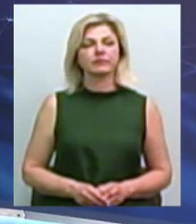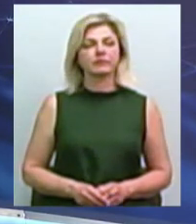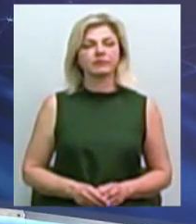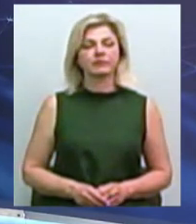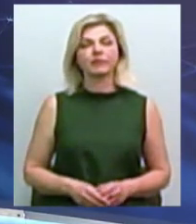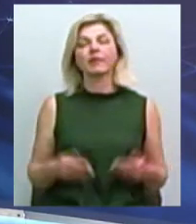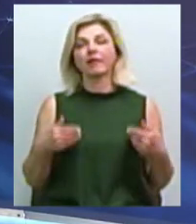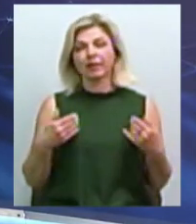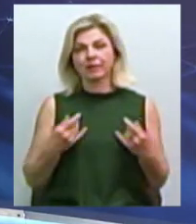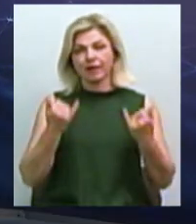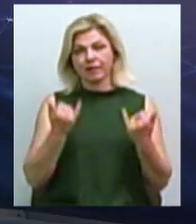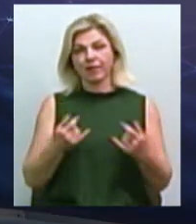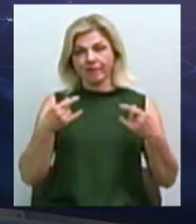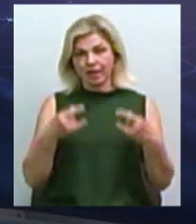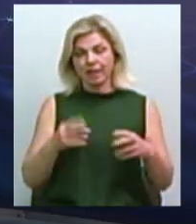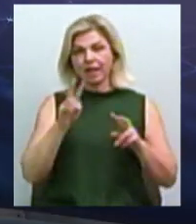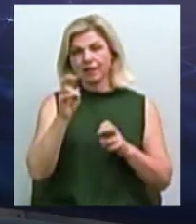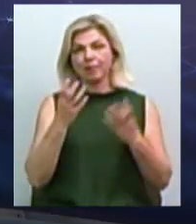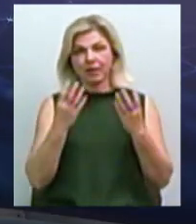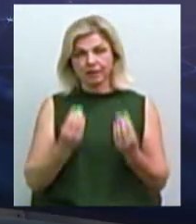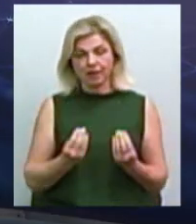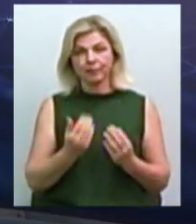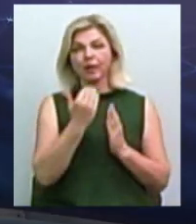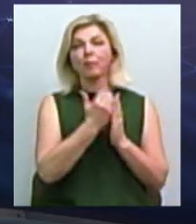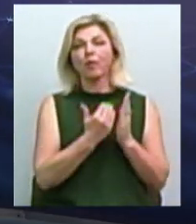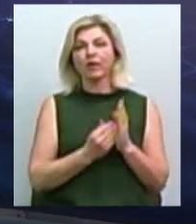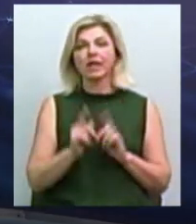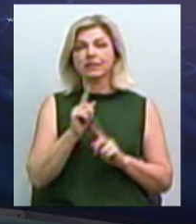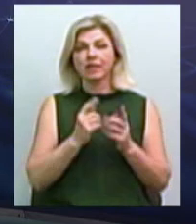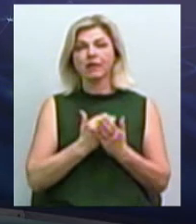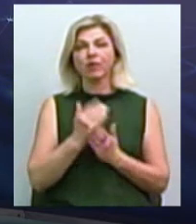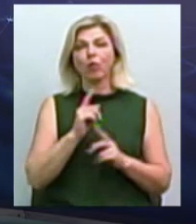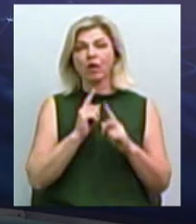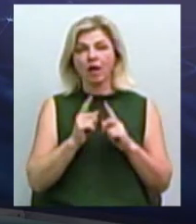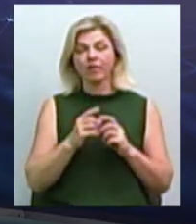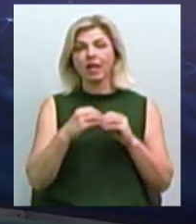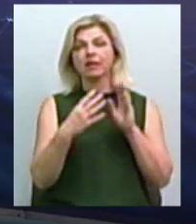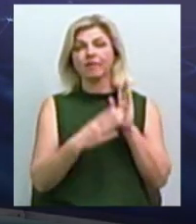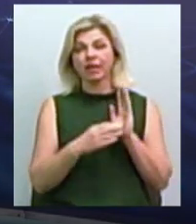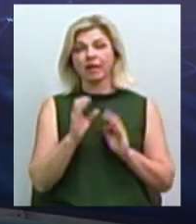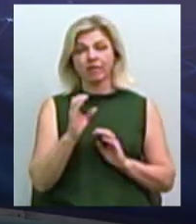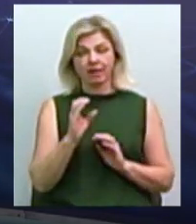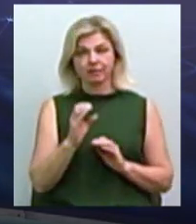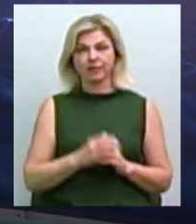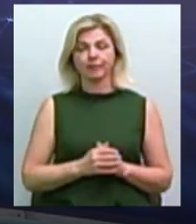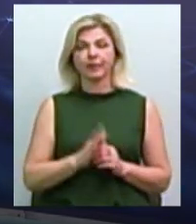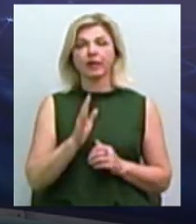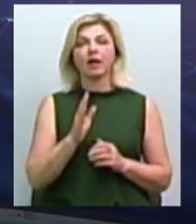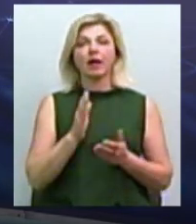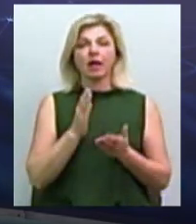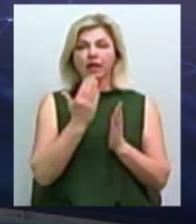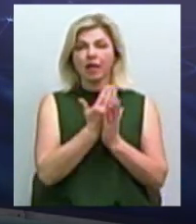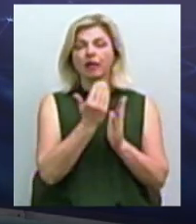Вітаю в прямому ефірі тема дня. В порядку денному засіданні Верховної Ради на 19 вересня містяться